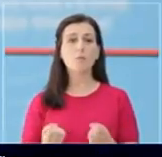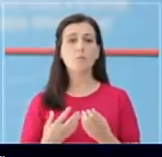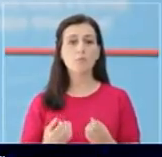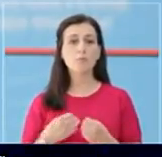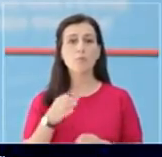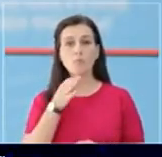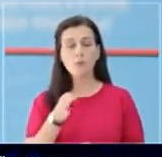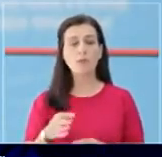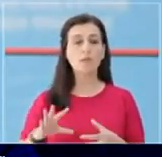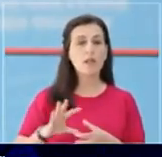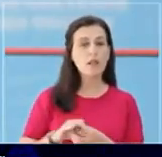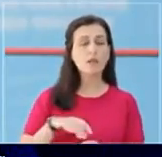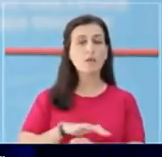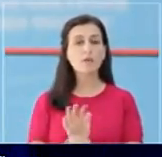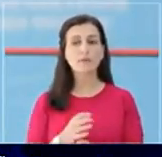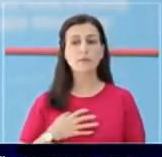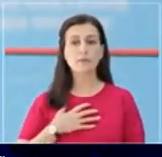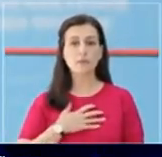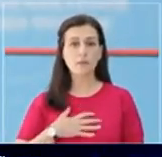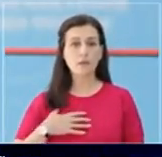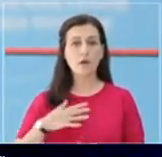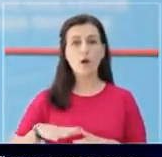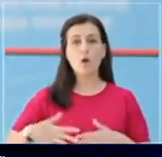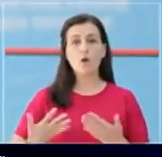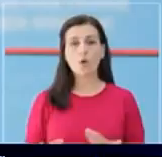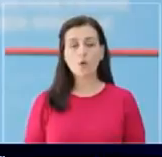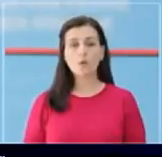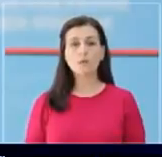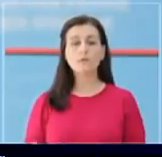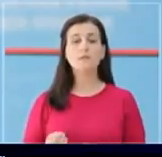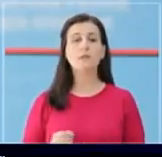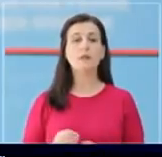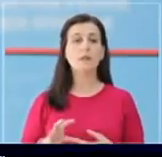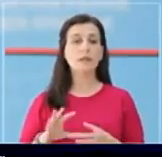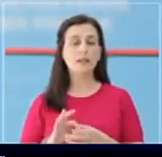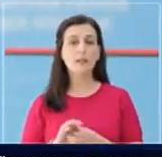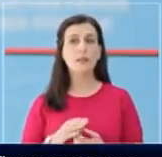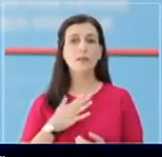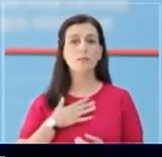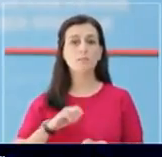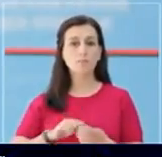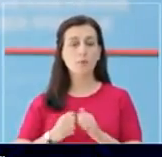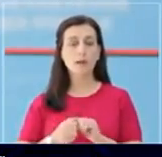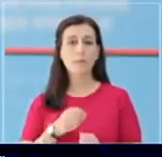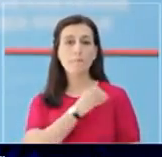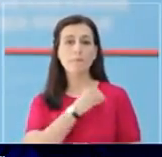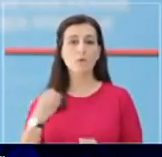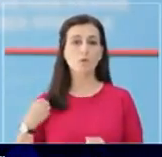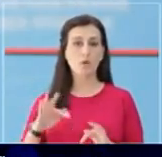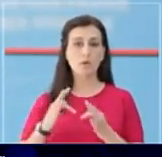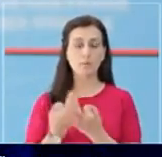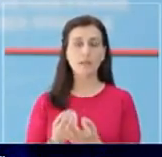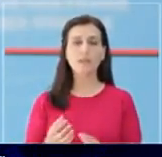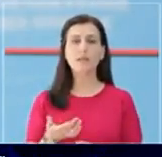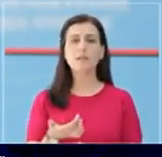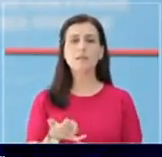shqetsimet lidhur me COVID-19 dhe ose problematika lidhur me mjekun e familjes, i lachet më